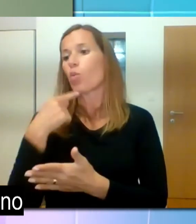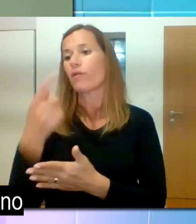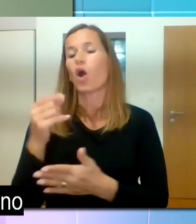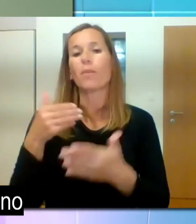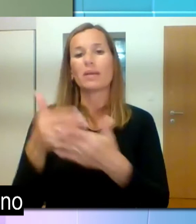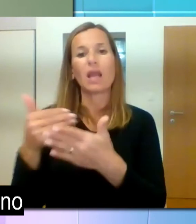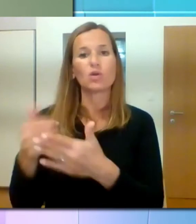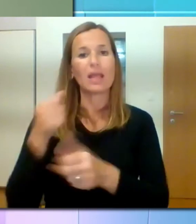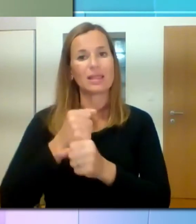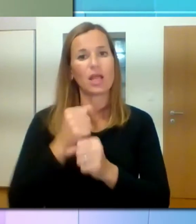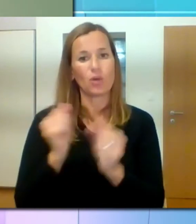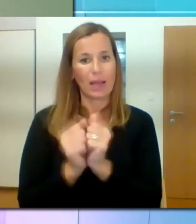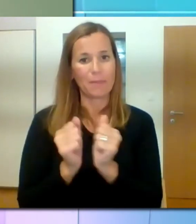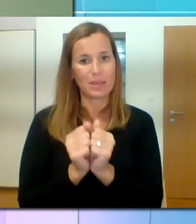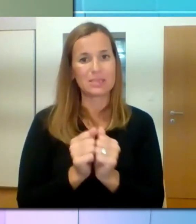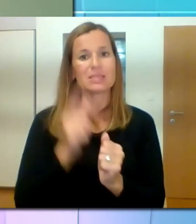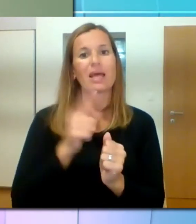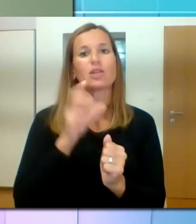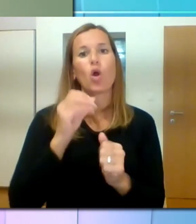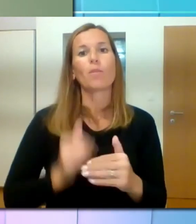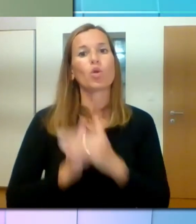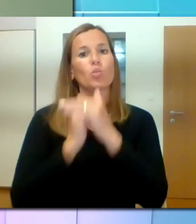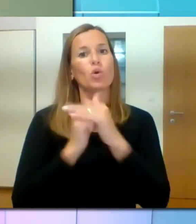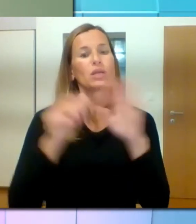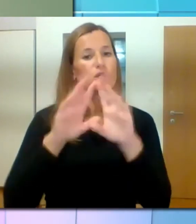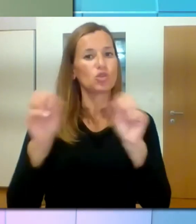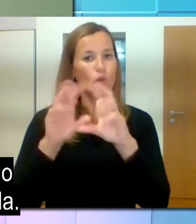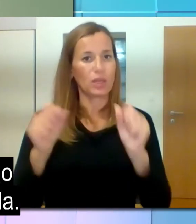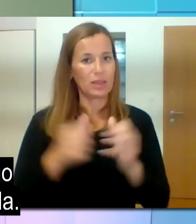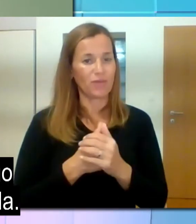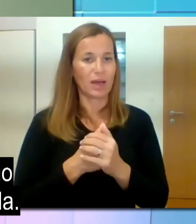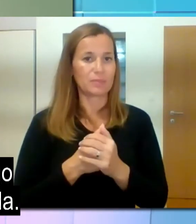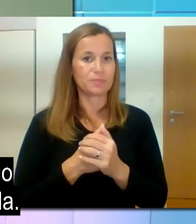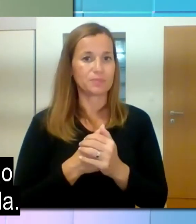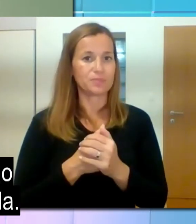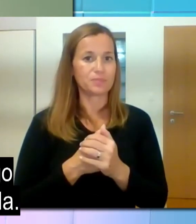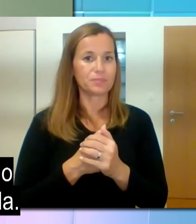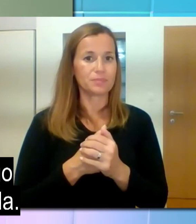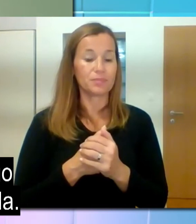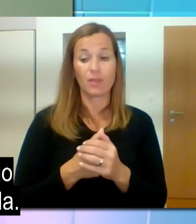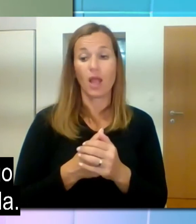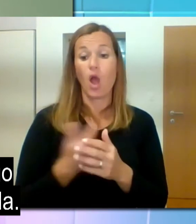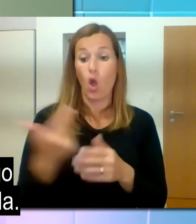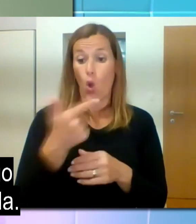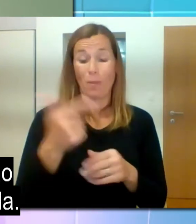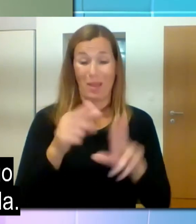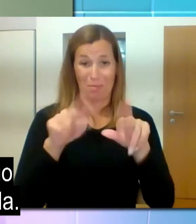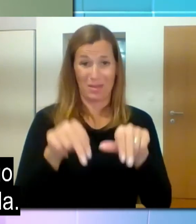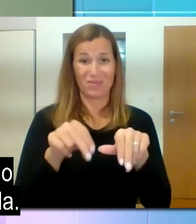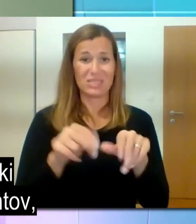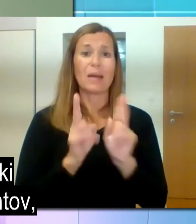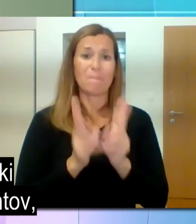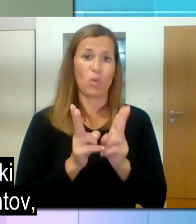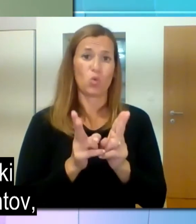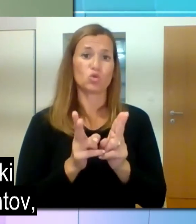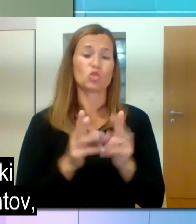pravici je možno pri skladu zaprositi na način, da delodajalec poda vlogo, torej za že zaposlenega